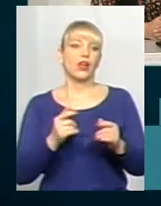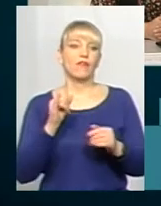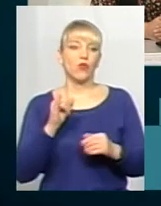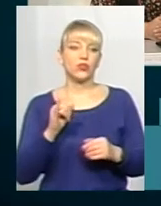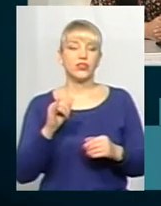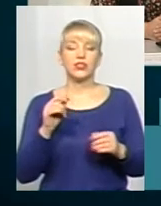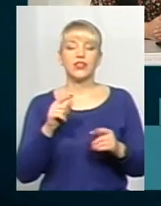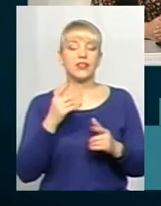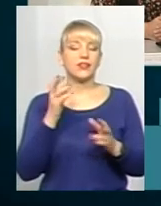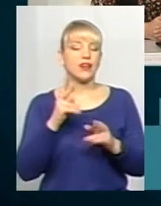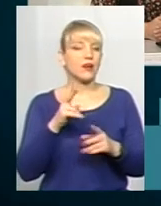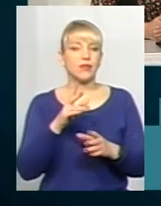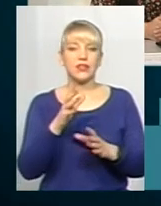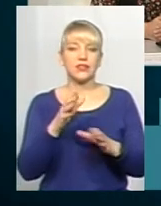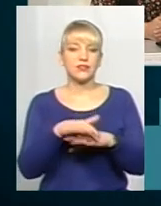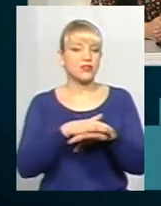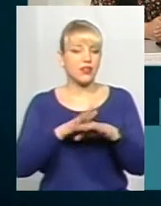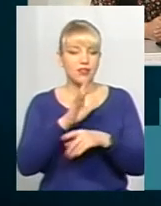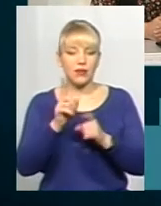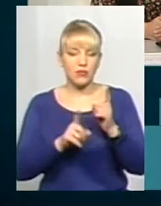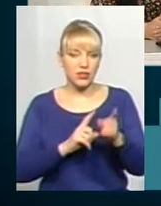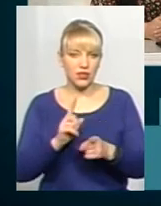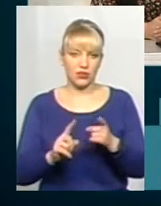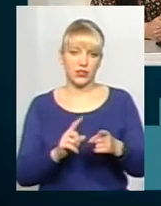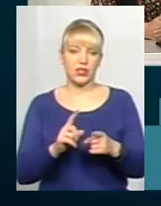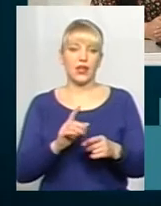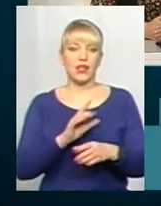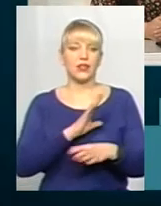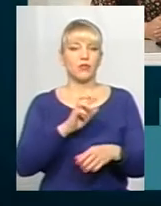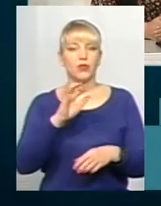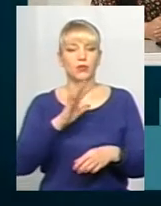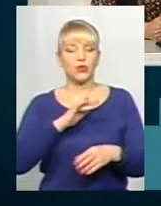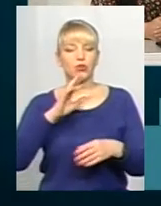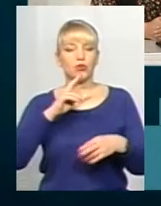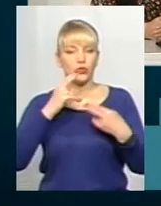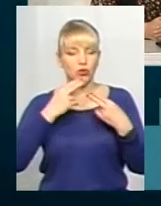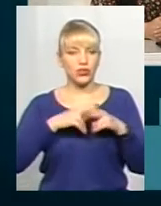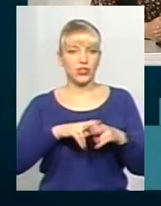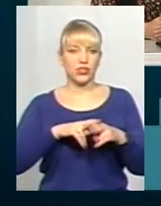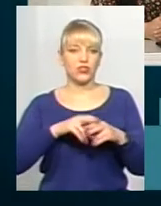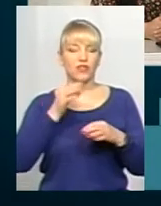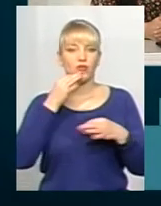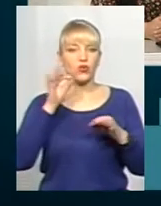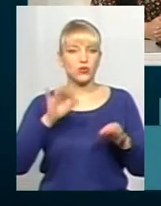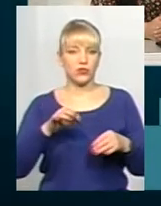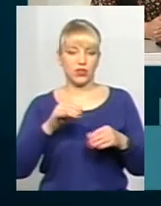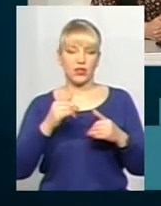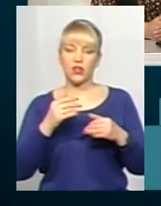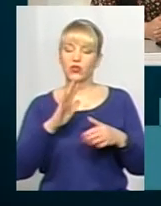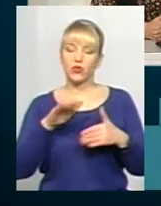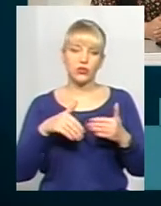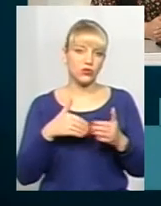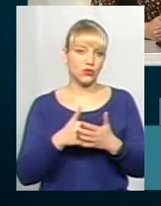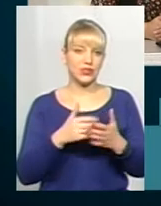змінювалося, не модернізувалося, не було технічно вдосконалене, але і до сьогодні сім'я,